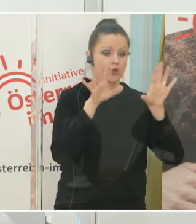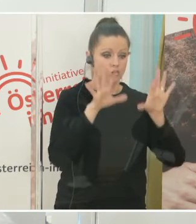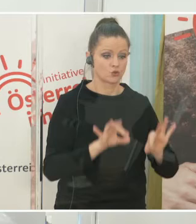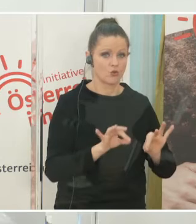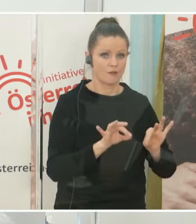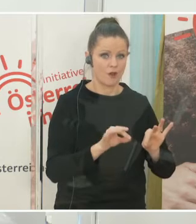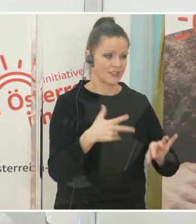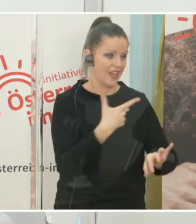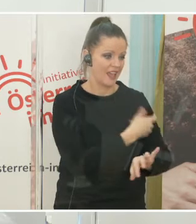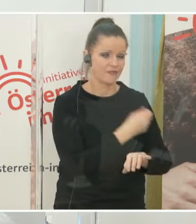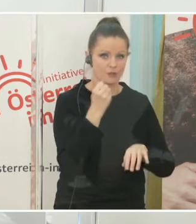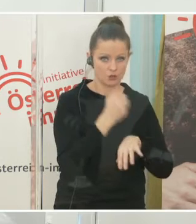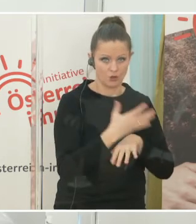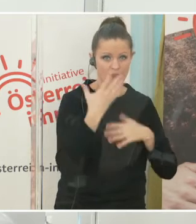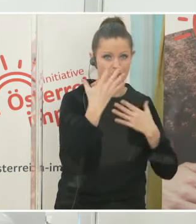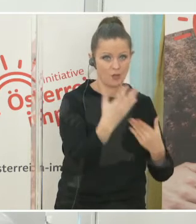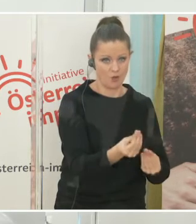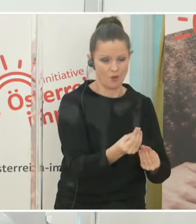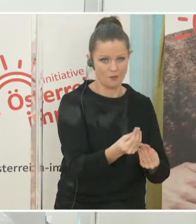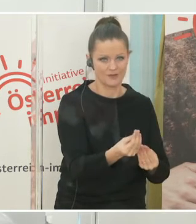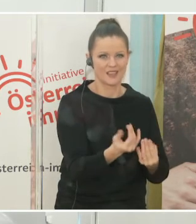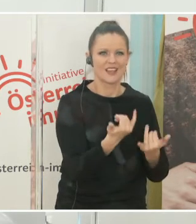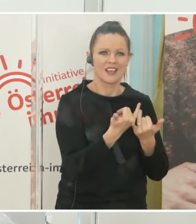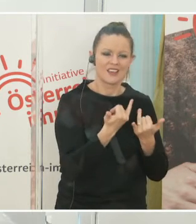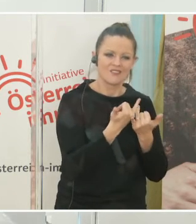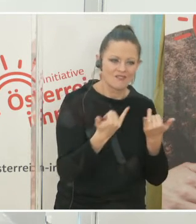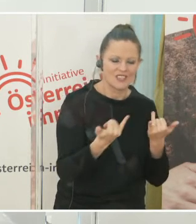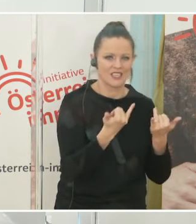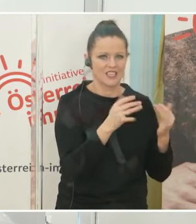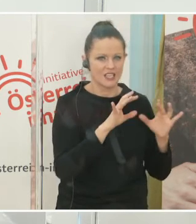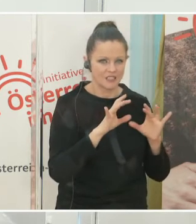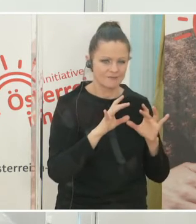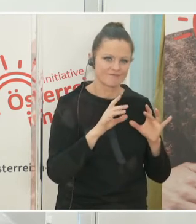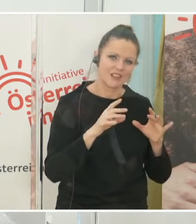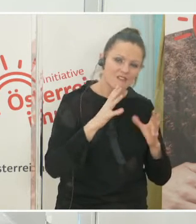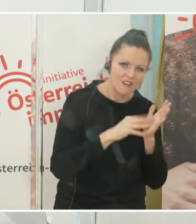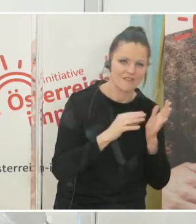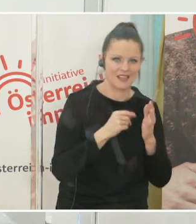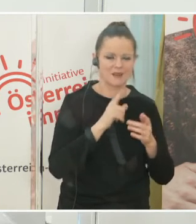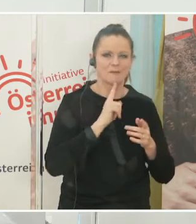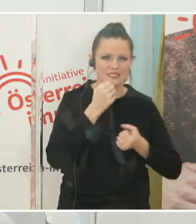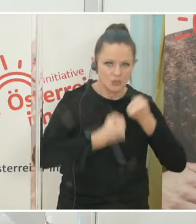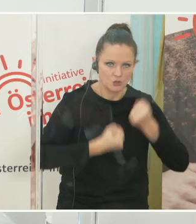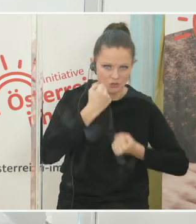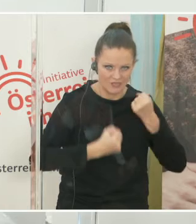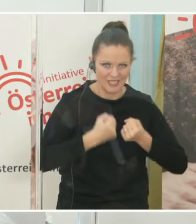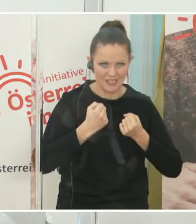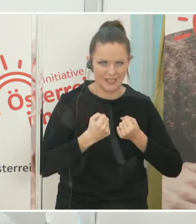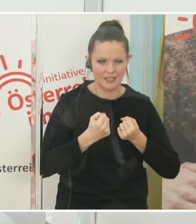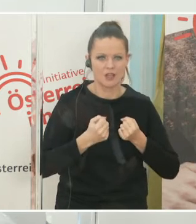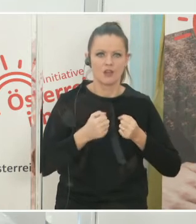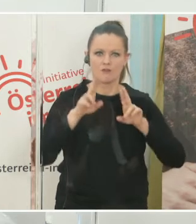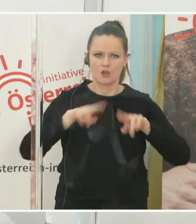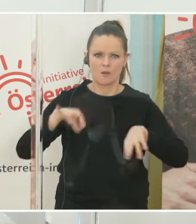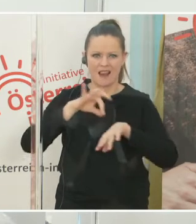vielleicht in seiner Handhabung etwas schwieriger ist und nicht für den niedergelassenen Bereich gedacht ist. Aber in den nächsten Wochen,